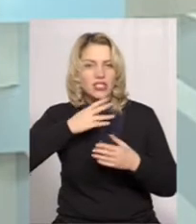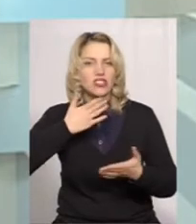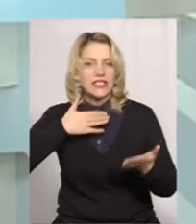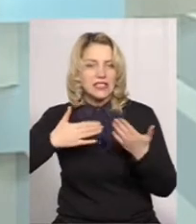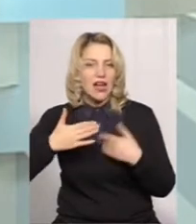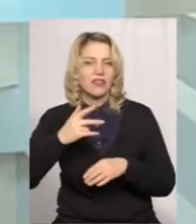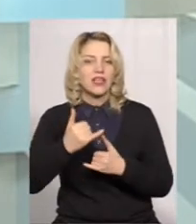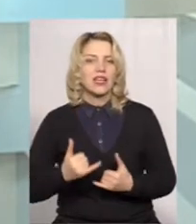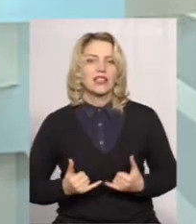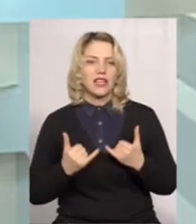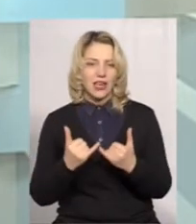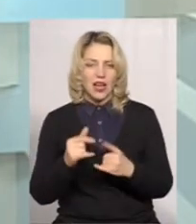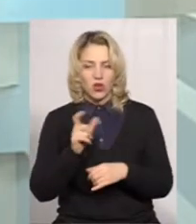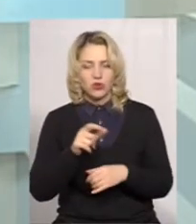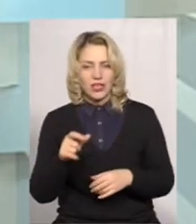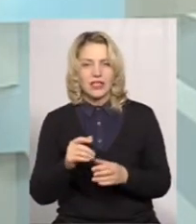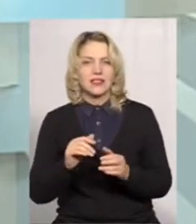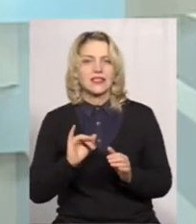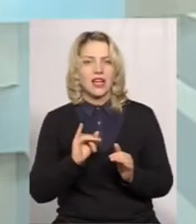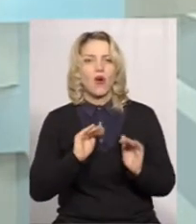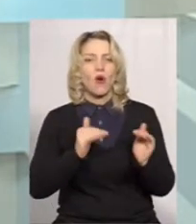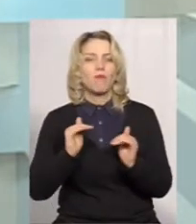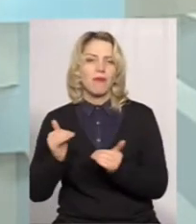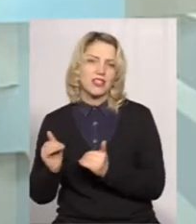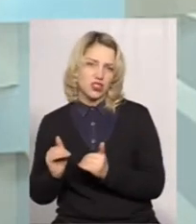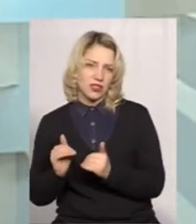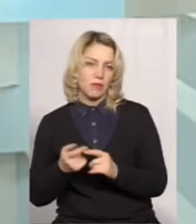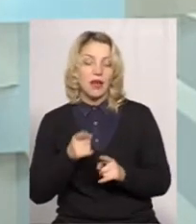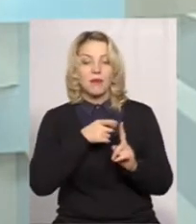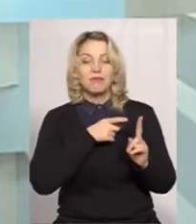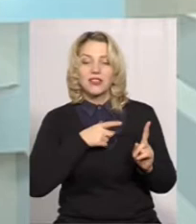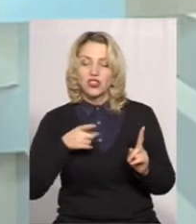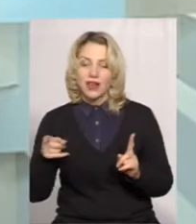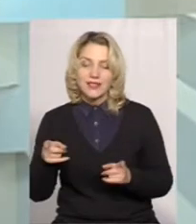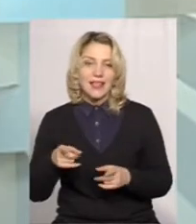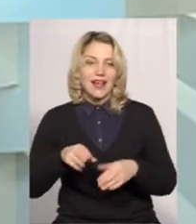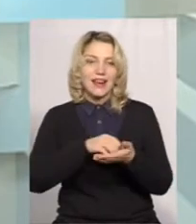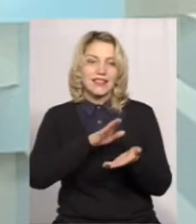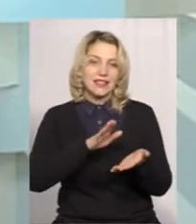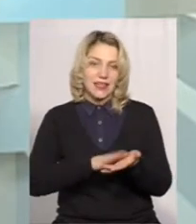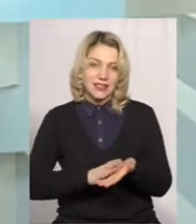обмеженнями. Під час реєстрації треба